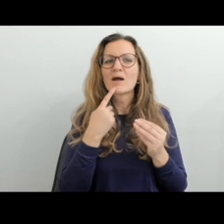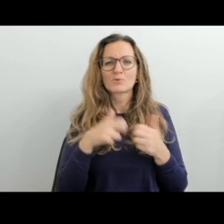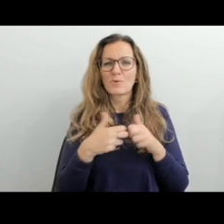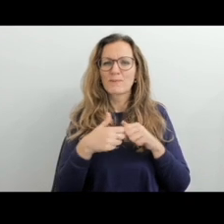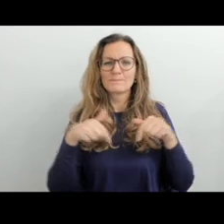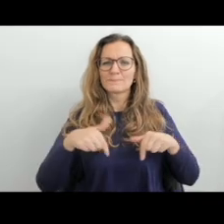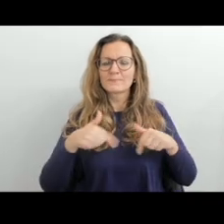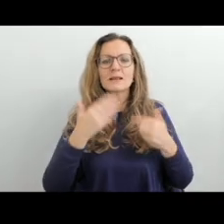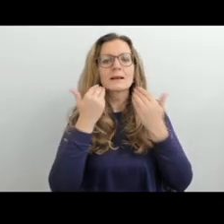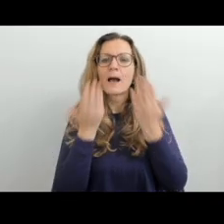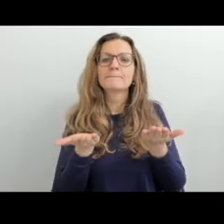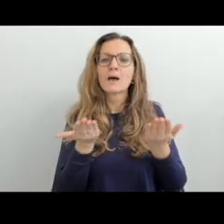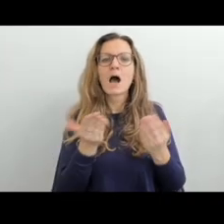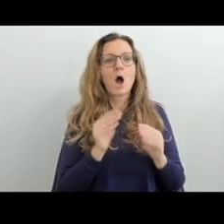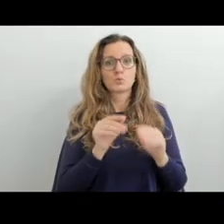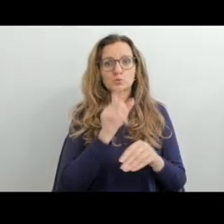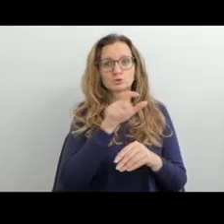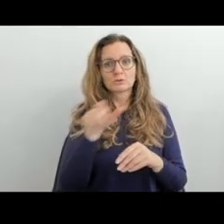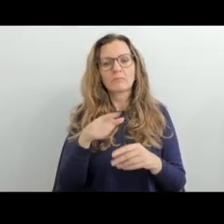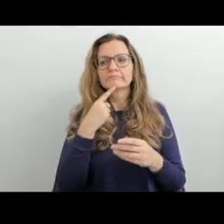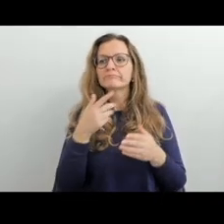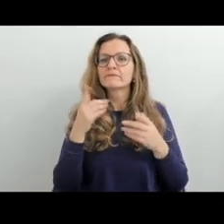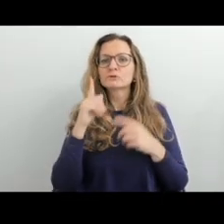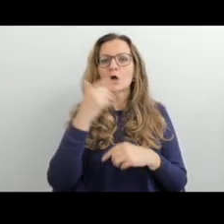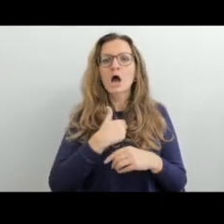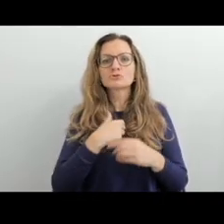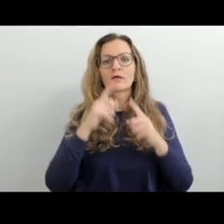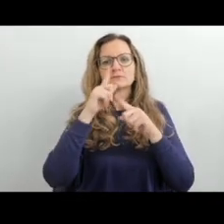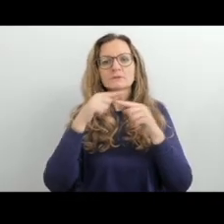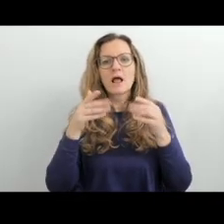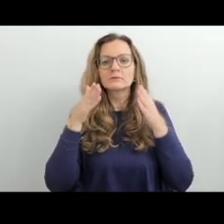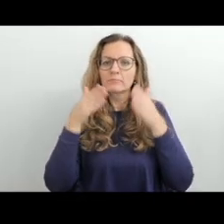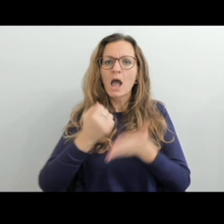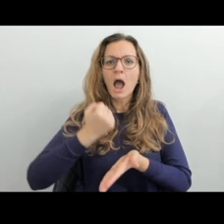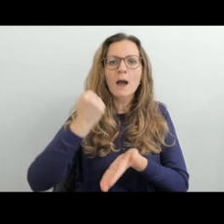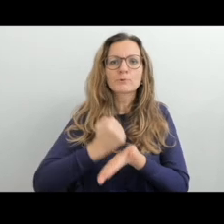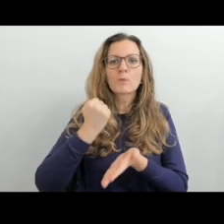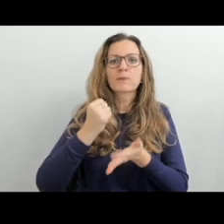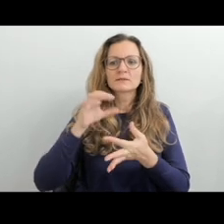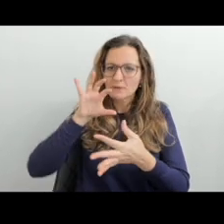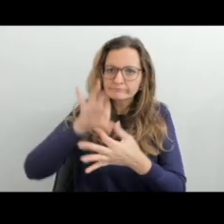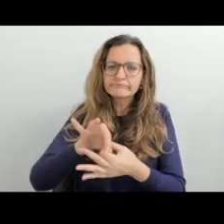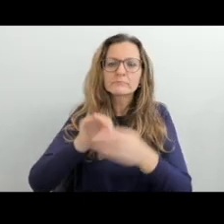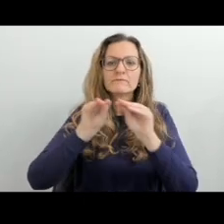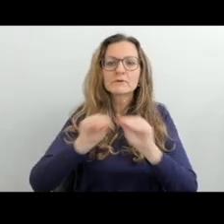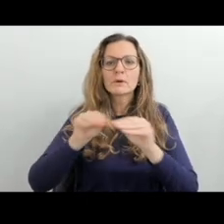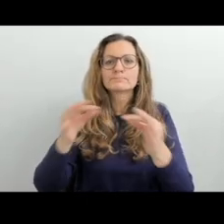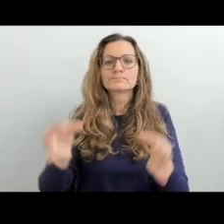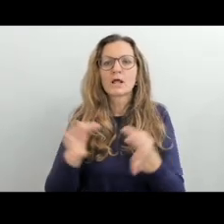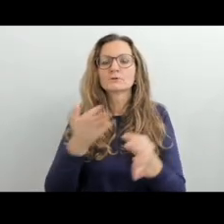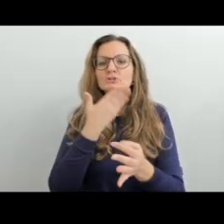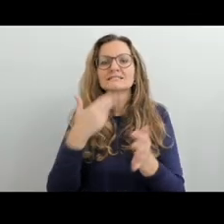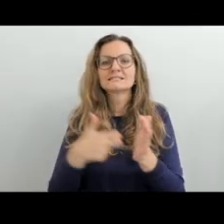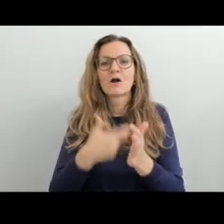Tato kapitola je v té publikaci uvedena proto, že jak už jsem říkala, tak neexistuje vysokoškolský obor